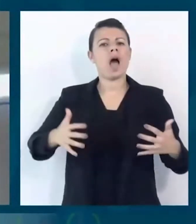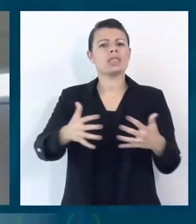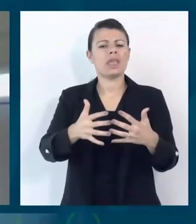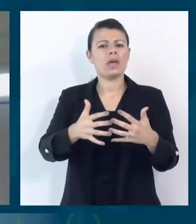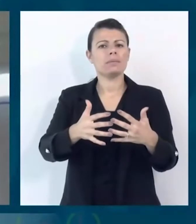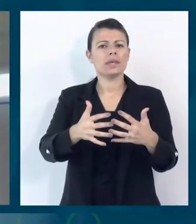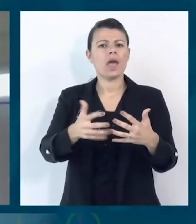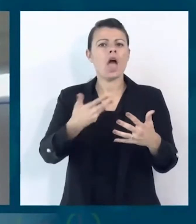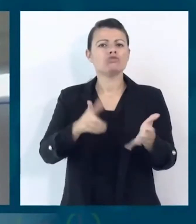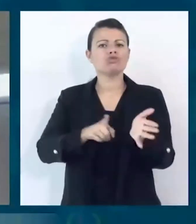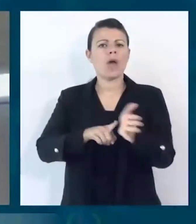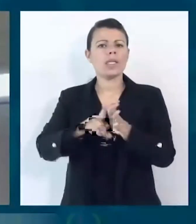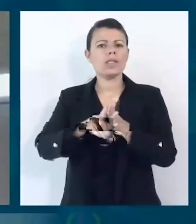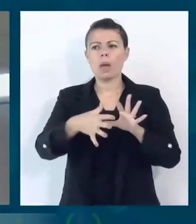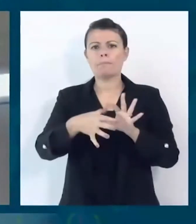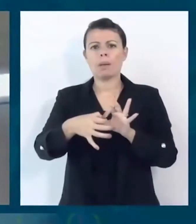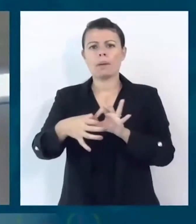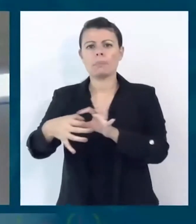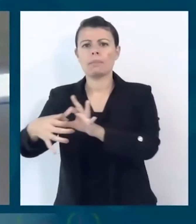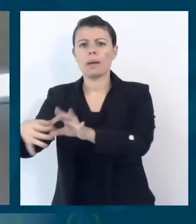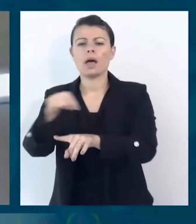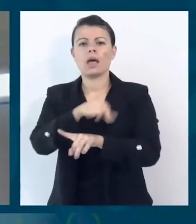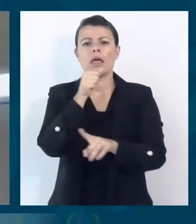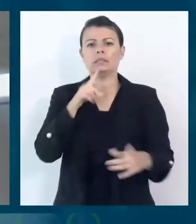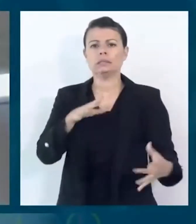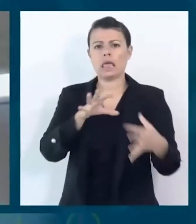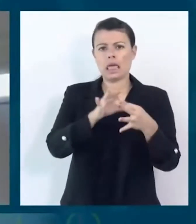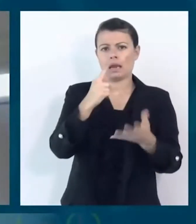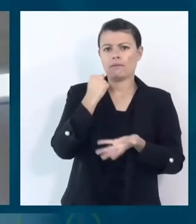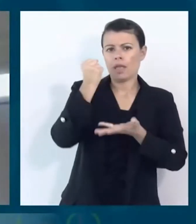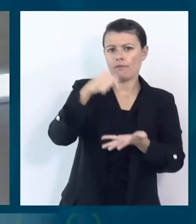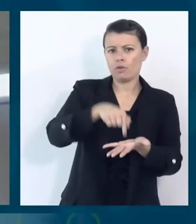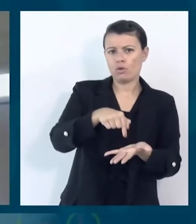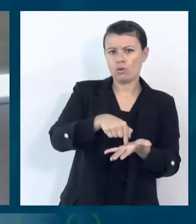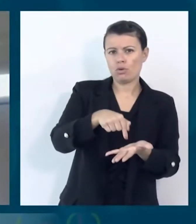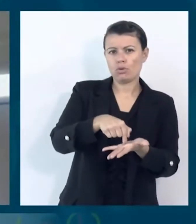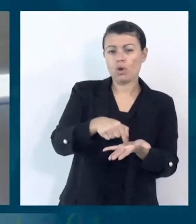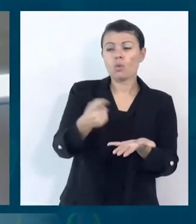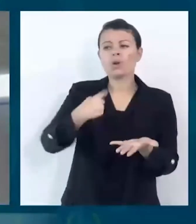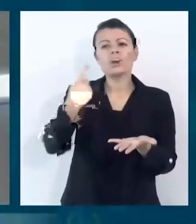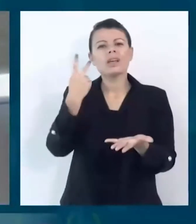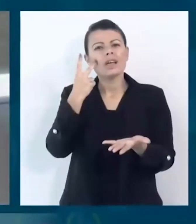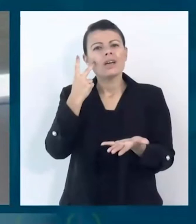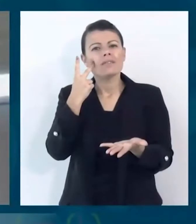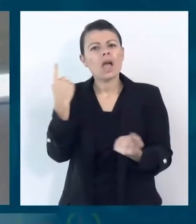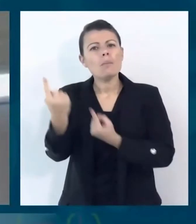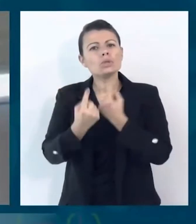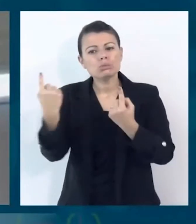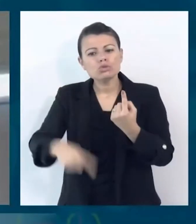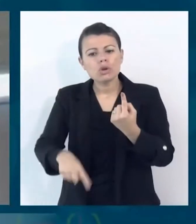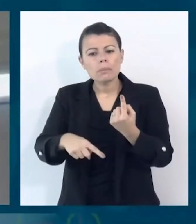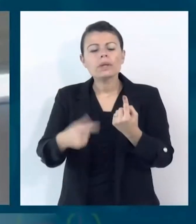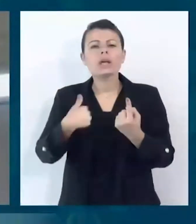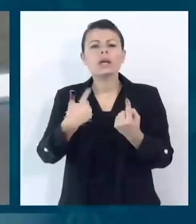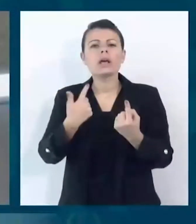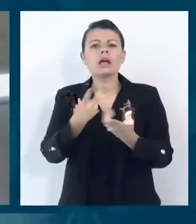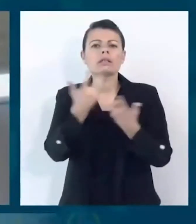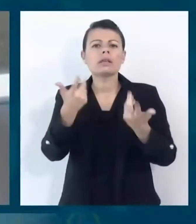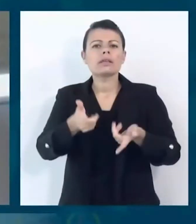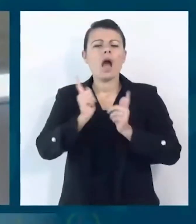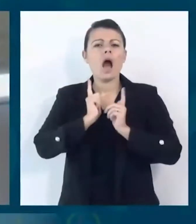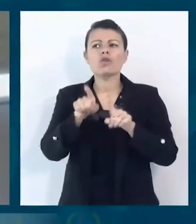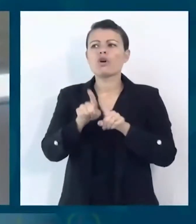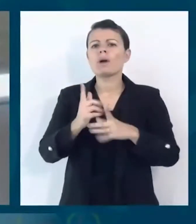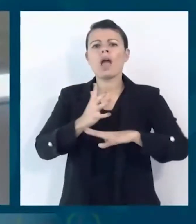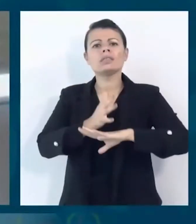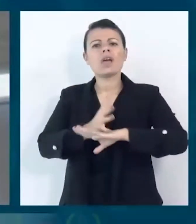dimostrato l'importanza di qualche delle misure che abbiamo già messo in campo e che sono importanti per